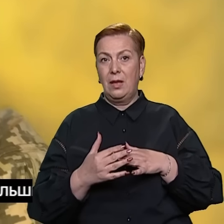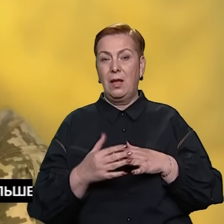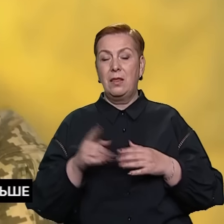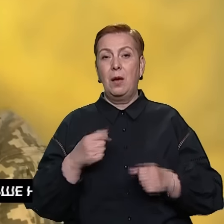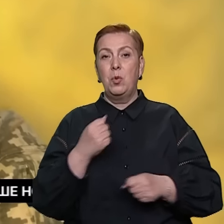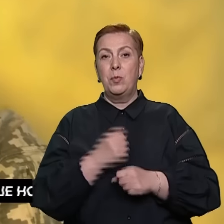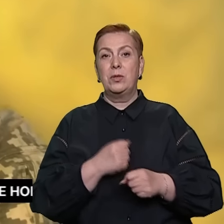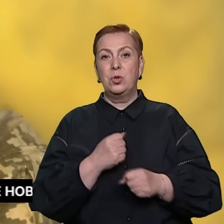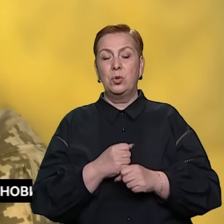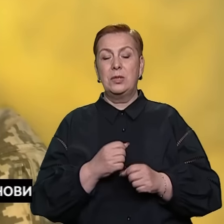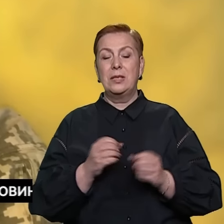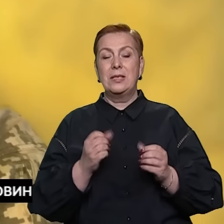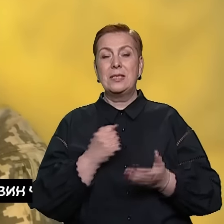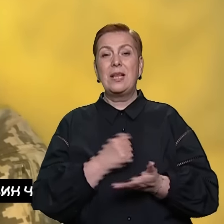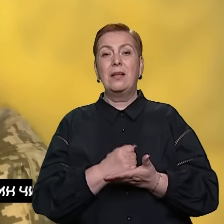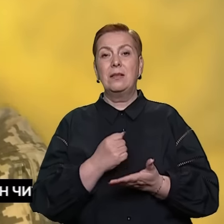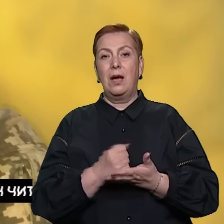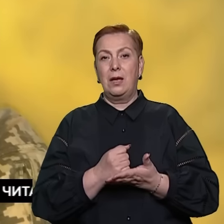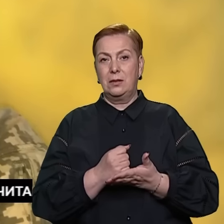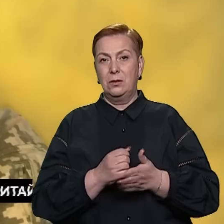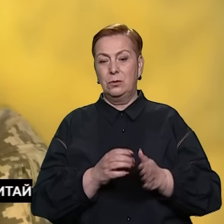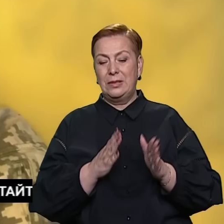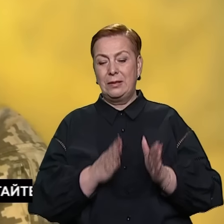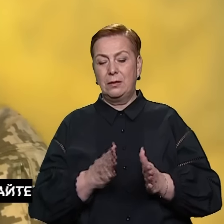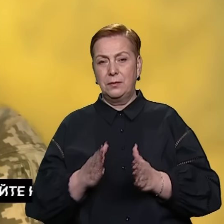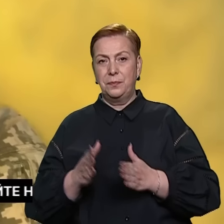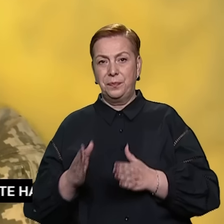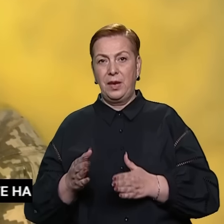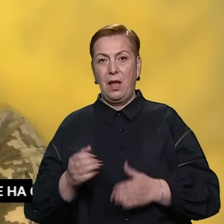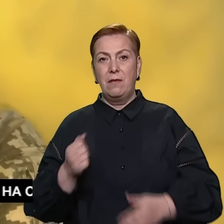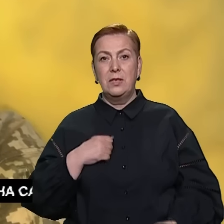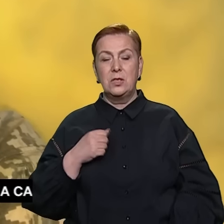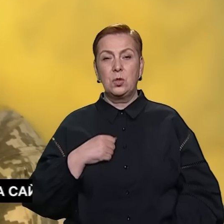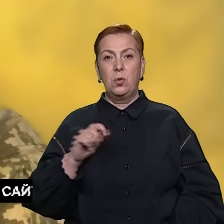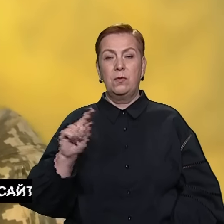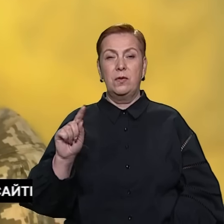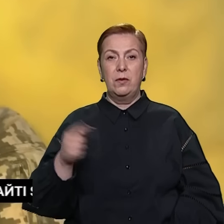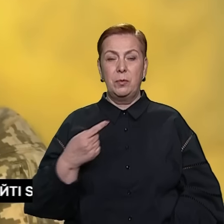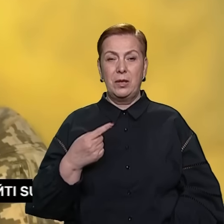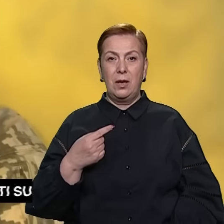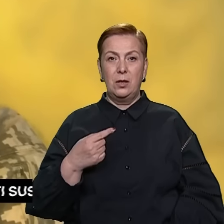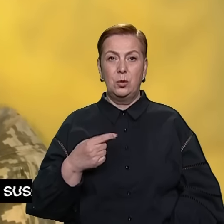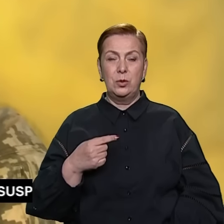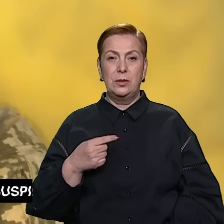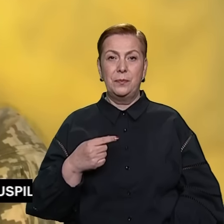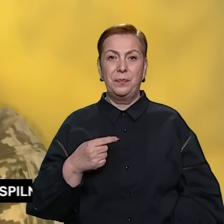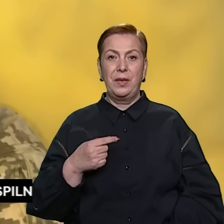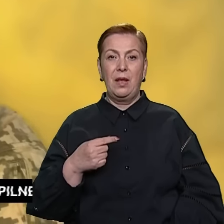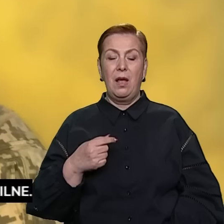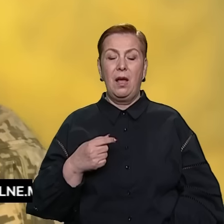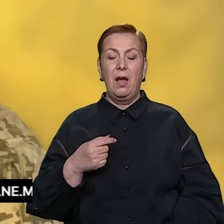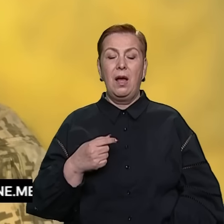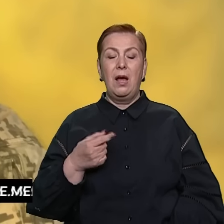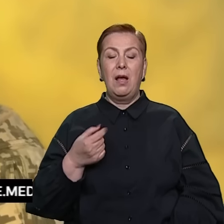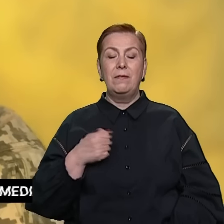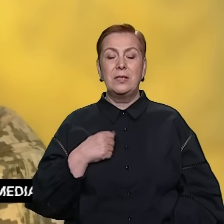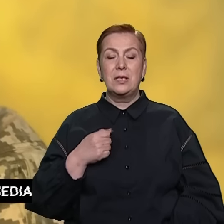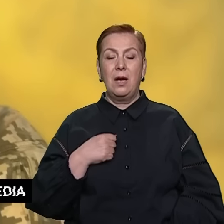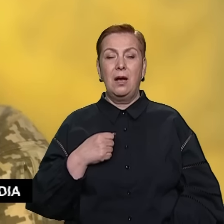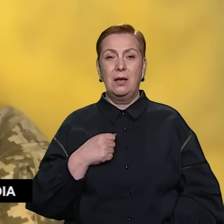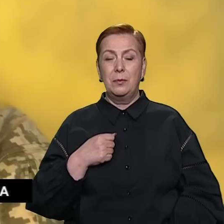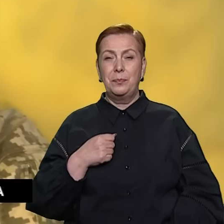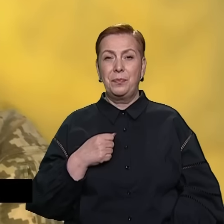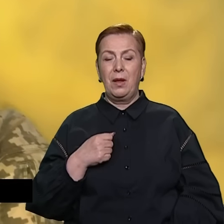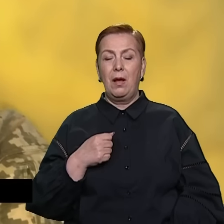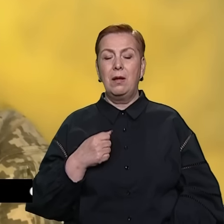військові, які вимагають, окрім того, що війська, які задіяні безпосередньо на полі бою, мають обов'язково мати резерви.